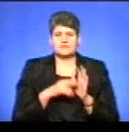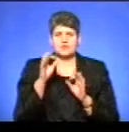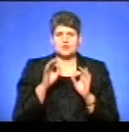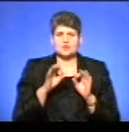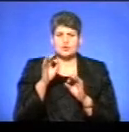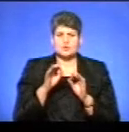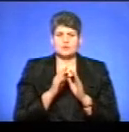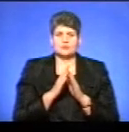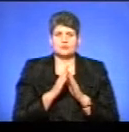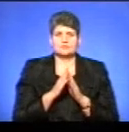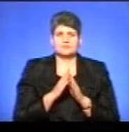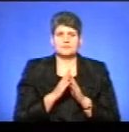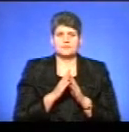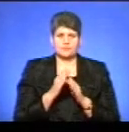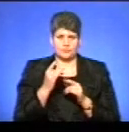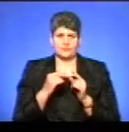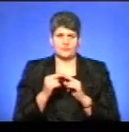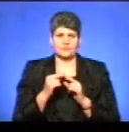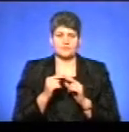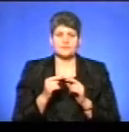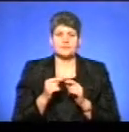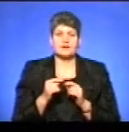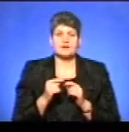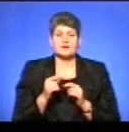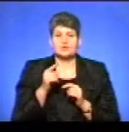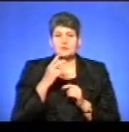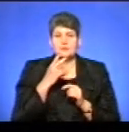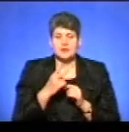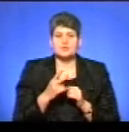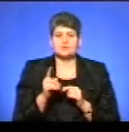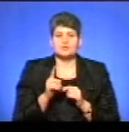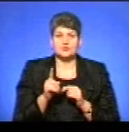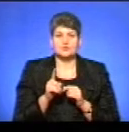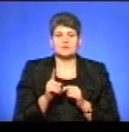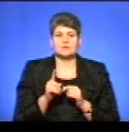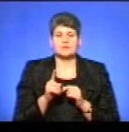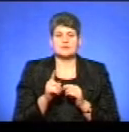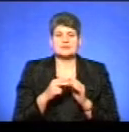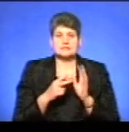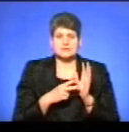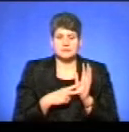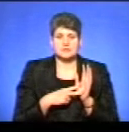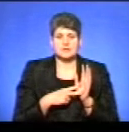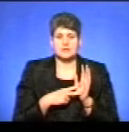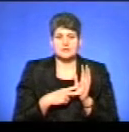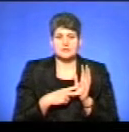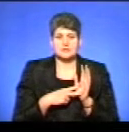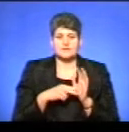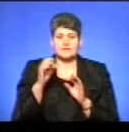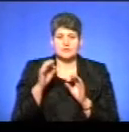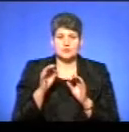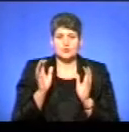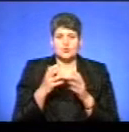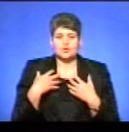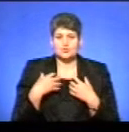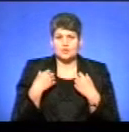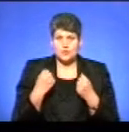охорони